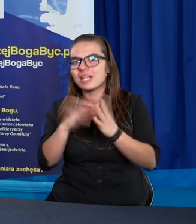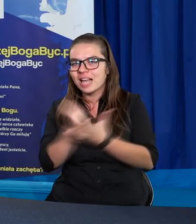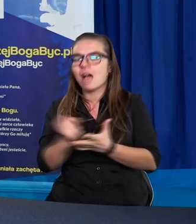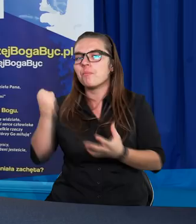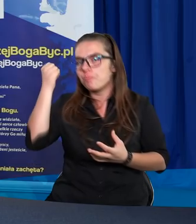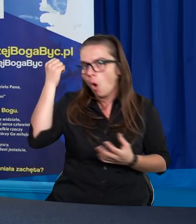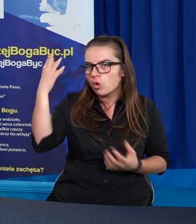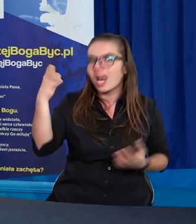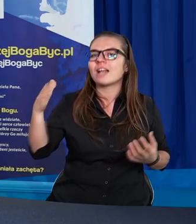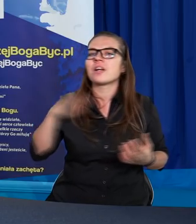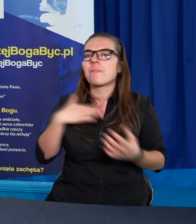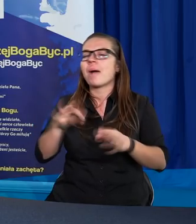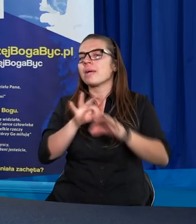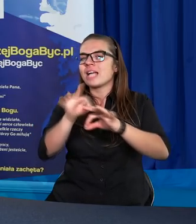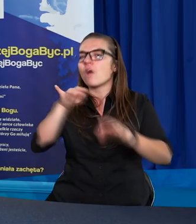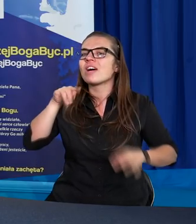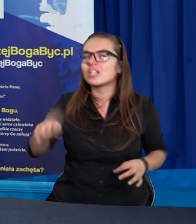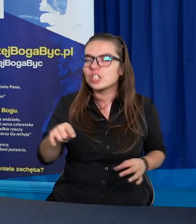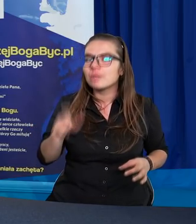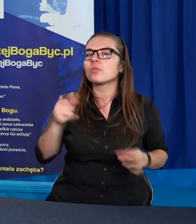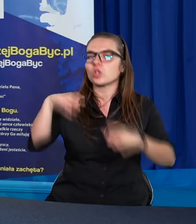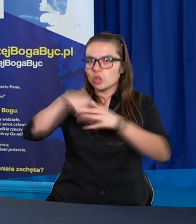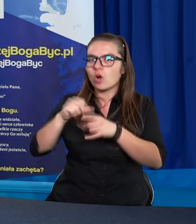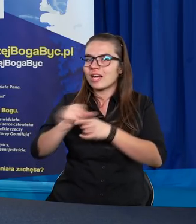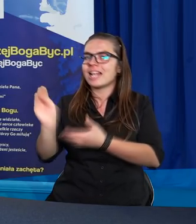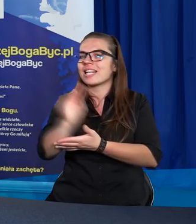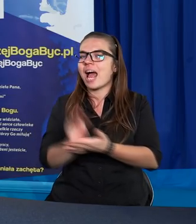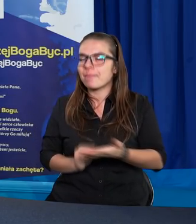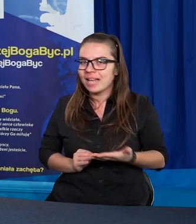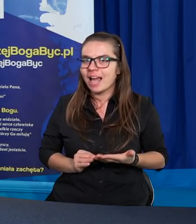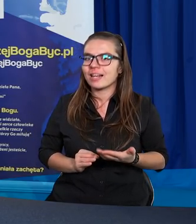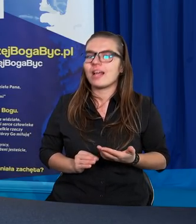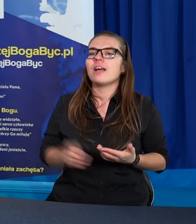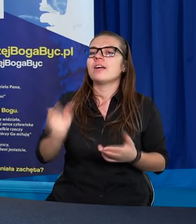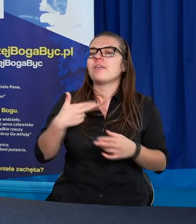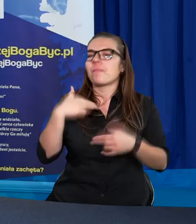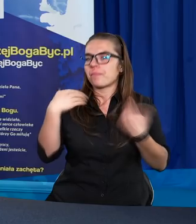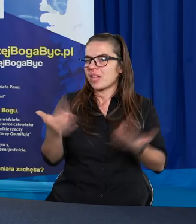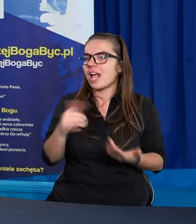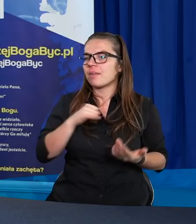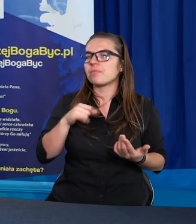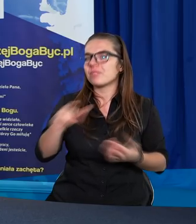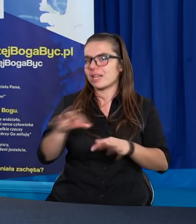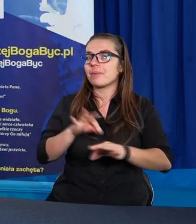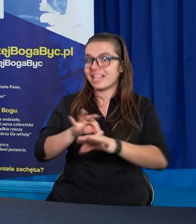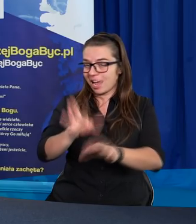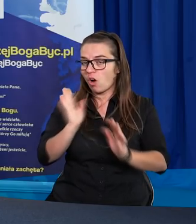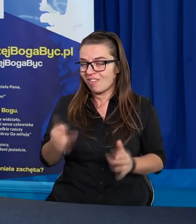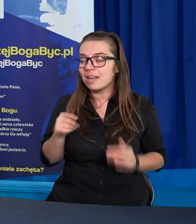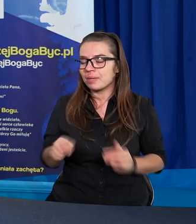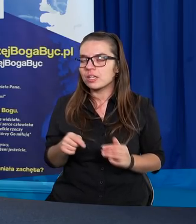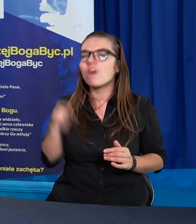Mojżesza i mamy kierować się tym, co tutaj jest napisane. I kiedy będziemy się tym kierować,